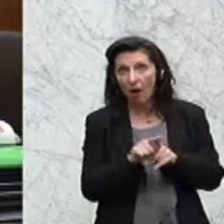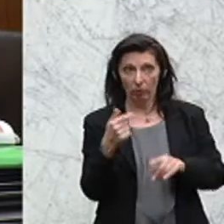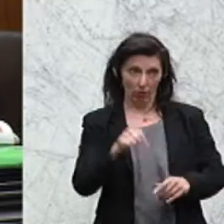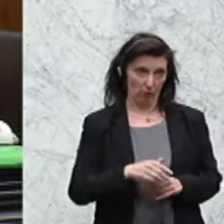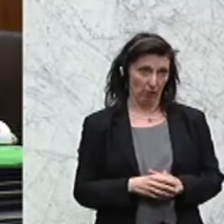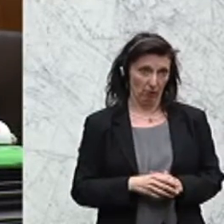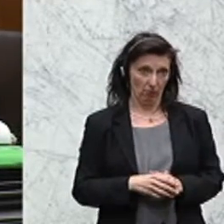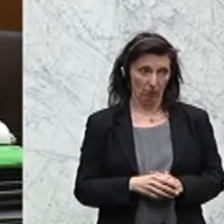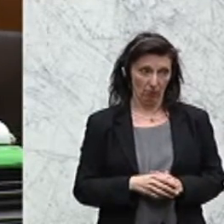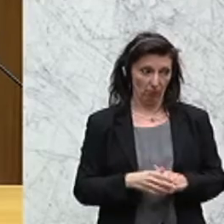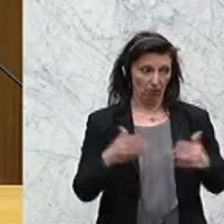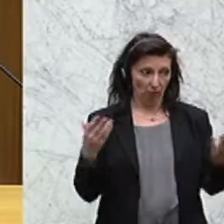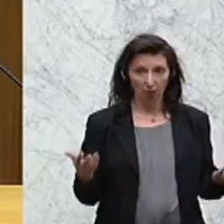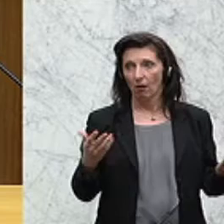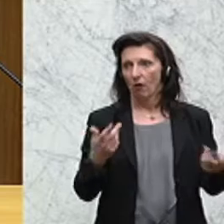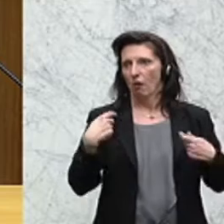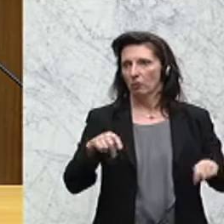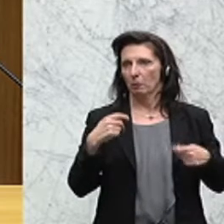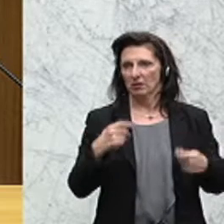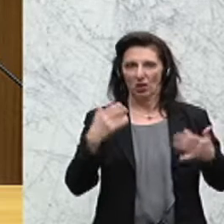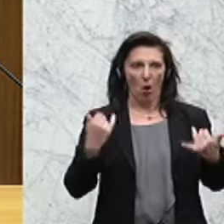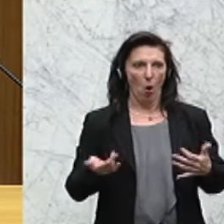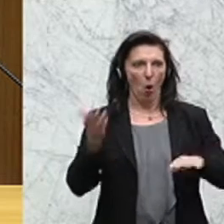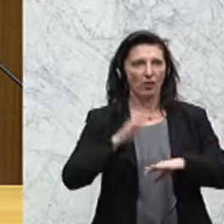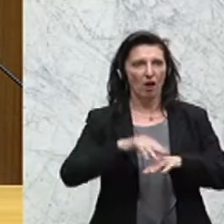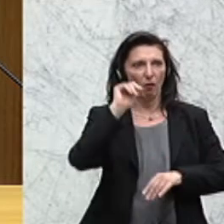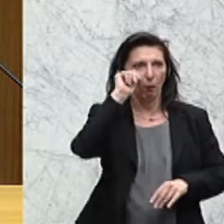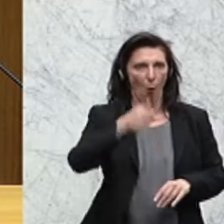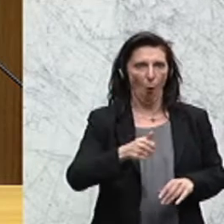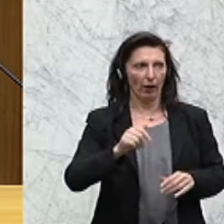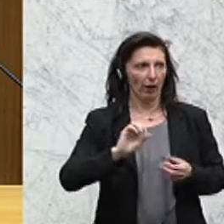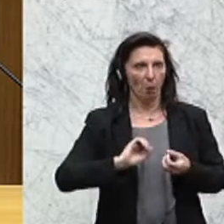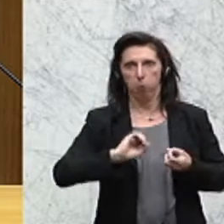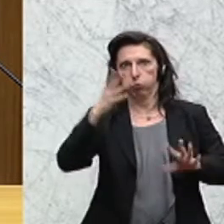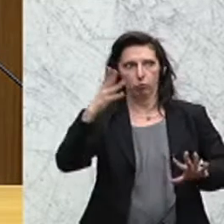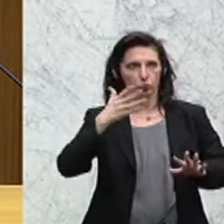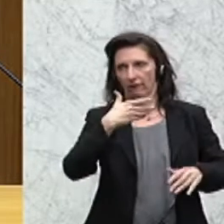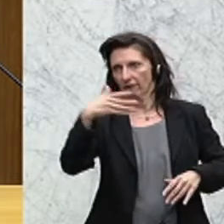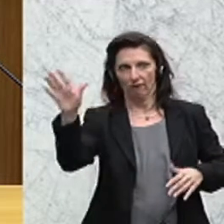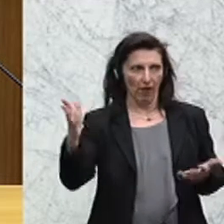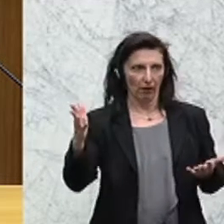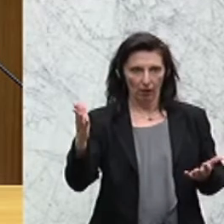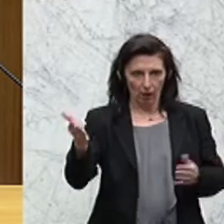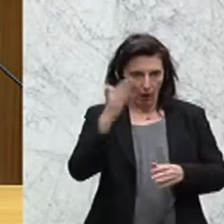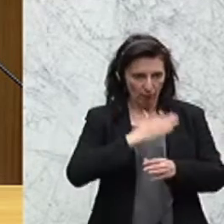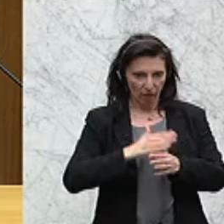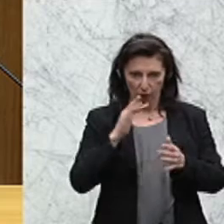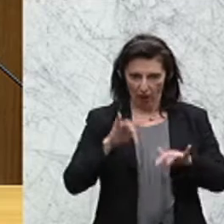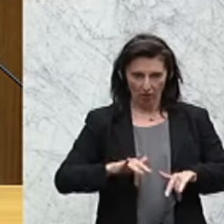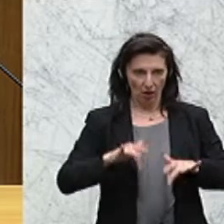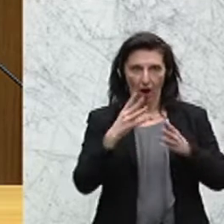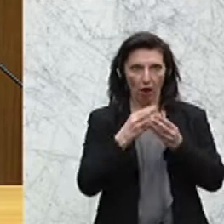Und dass über Nacht der gewählte Präsident dort quasi weggeputscht wird, wenn es vorher eine Einigkeit gibt für eine friedliche Lösung,